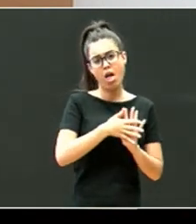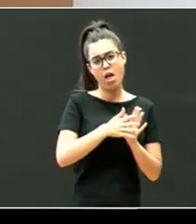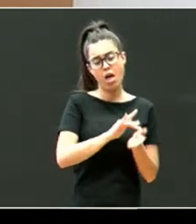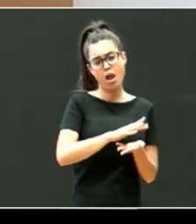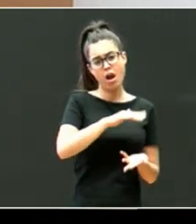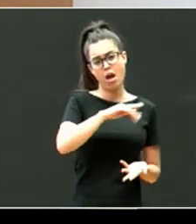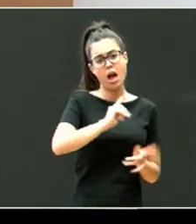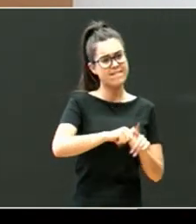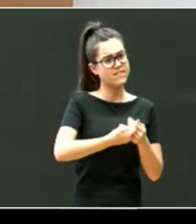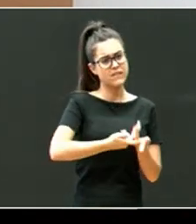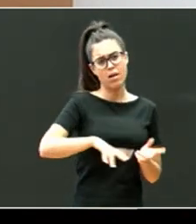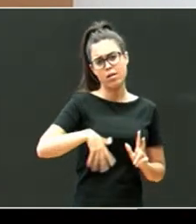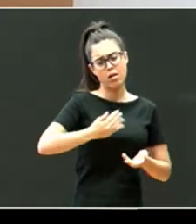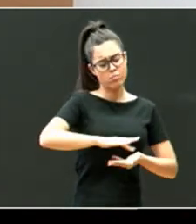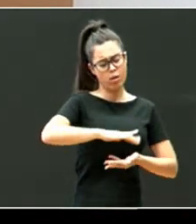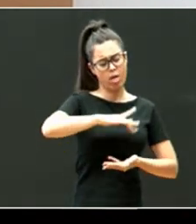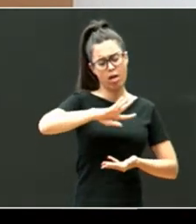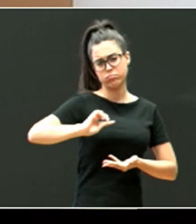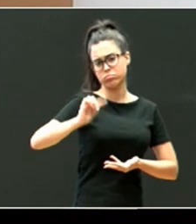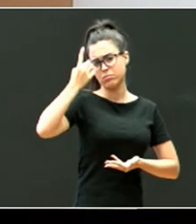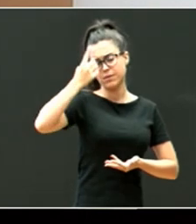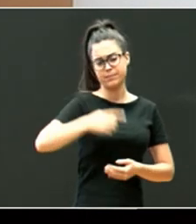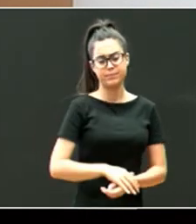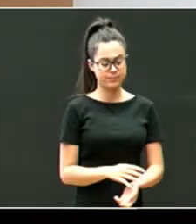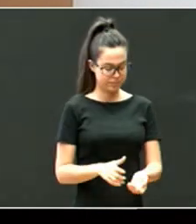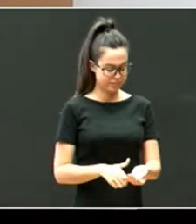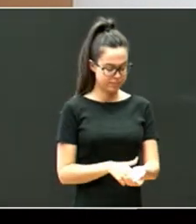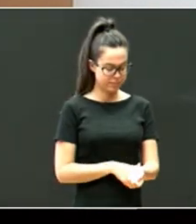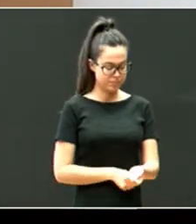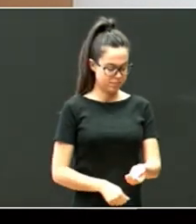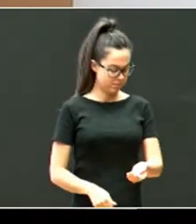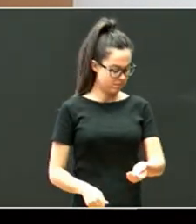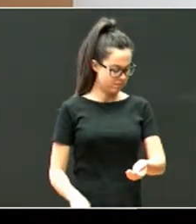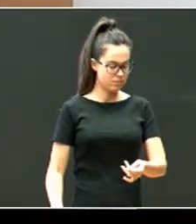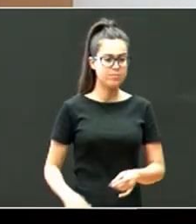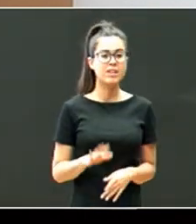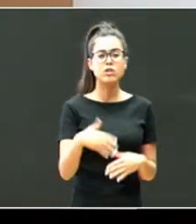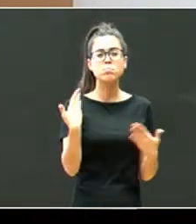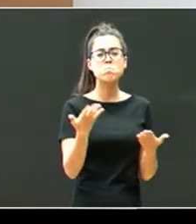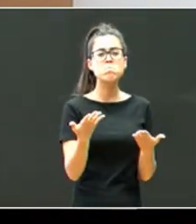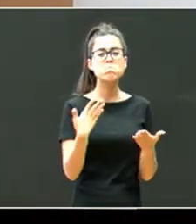familiarena, hau ez da, zuzen dutak, hau ez da, manual bat, nun astertzen dira,